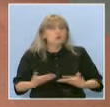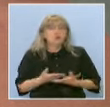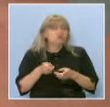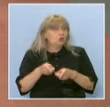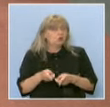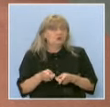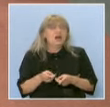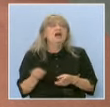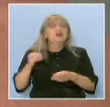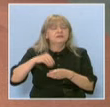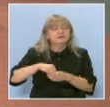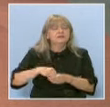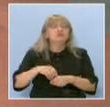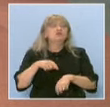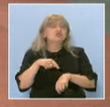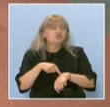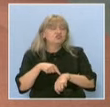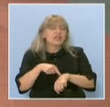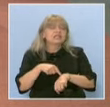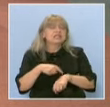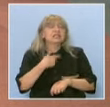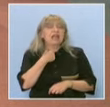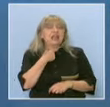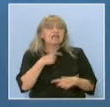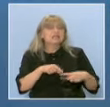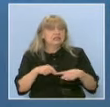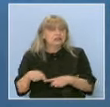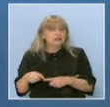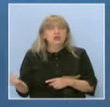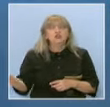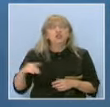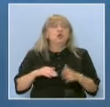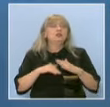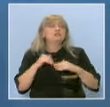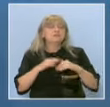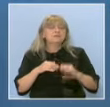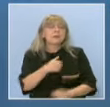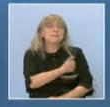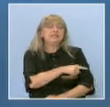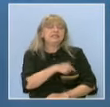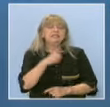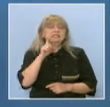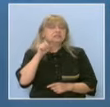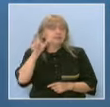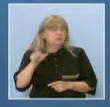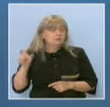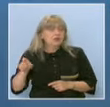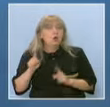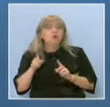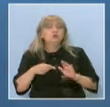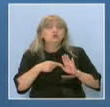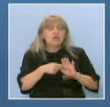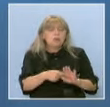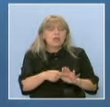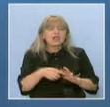едното такова занимание да се вкара, примерно, в частна коса, да дойдат специалисти, медицински лица, които да покажат